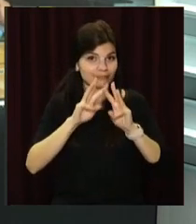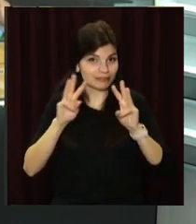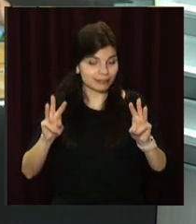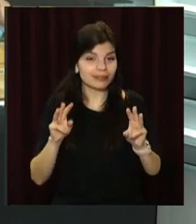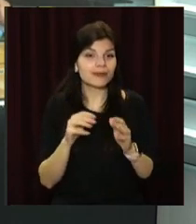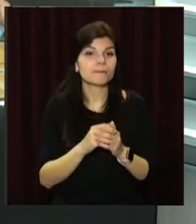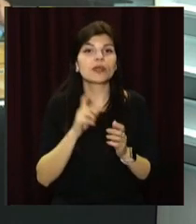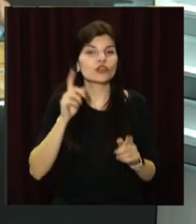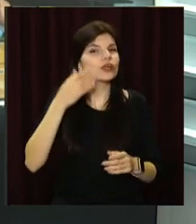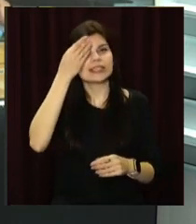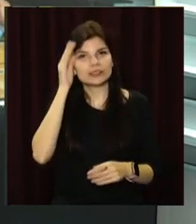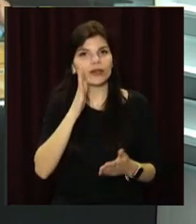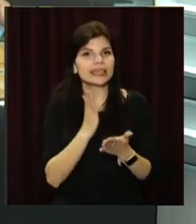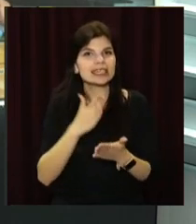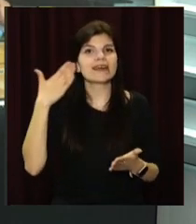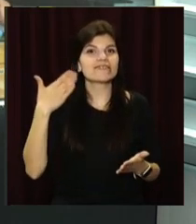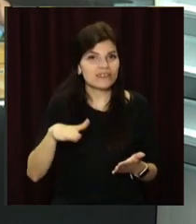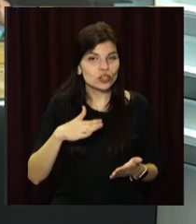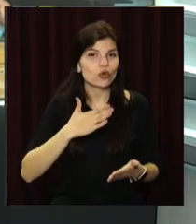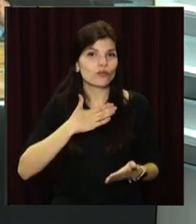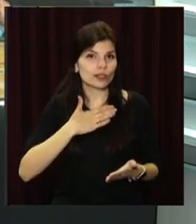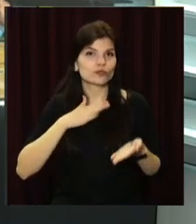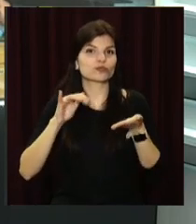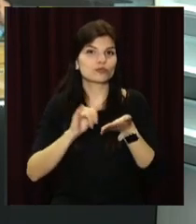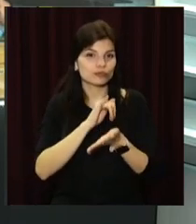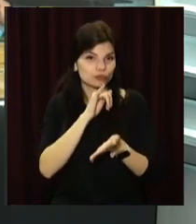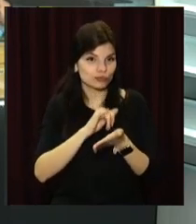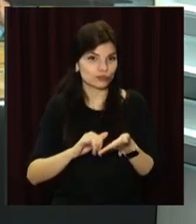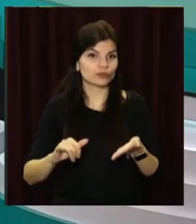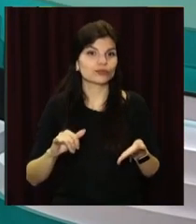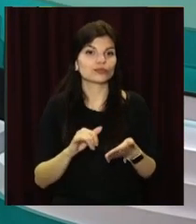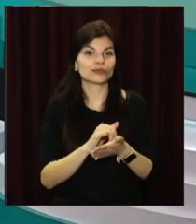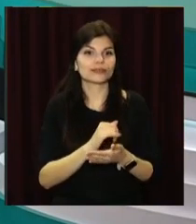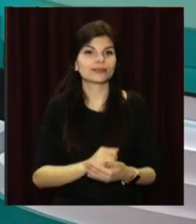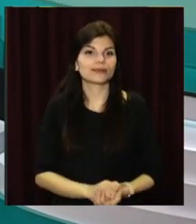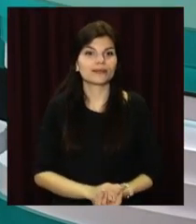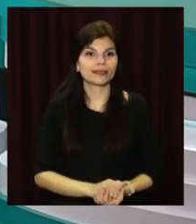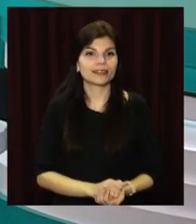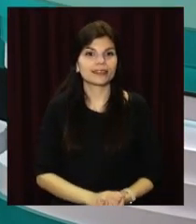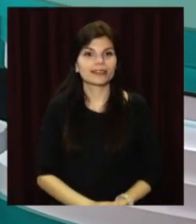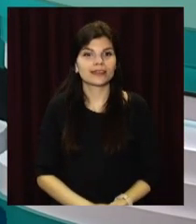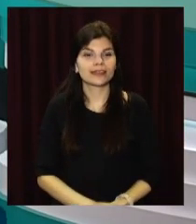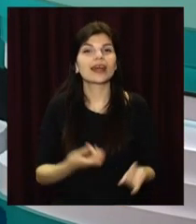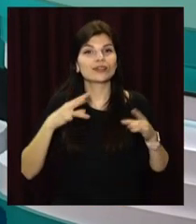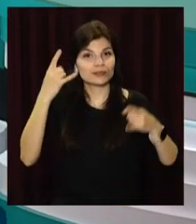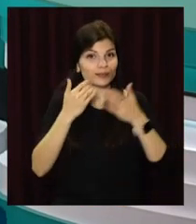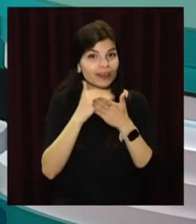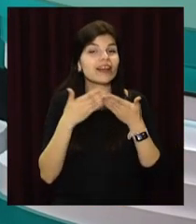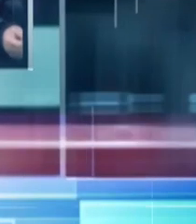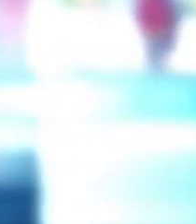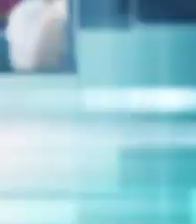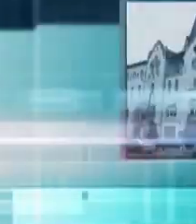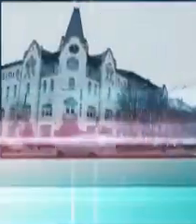.media. Не забувайте і про сюжети в соціальних мережах та на нашому ютуб-каналі. Залишайтеся з відкритим і не перемикайте.